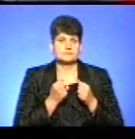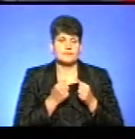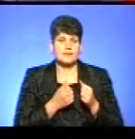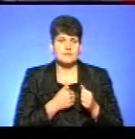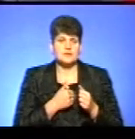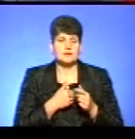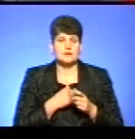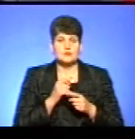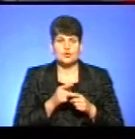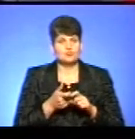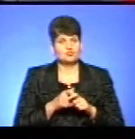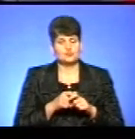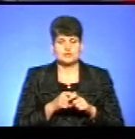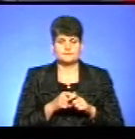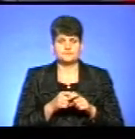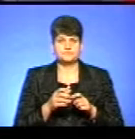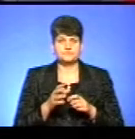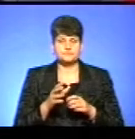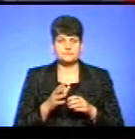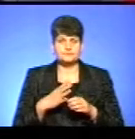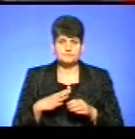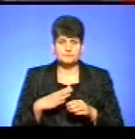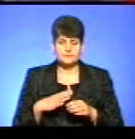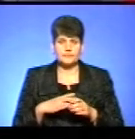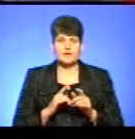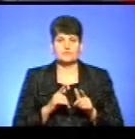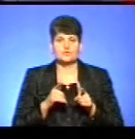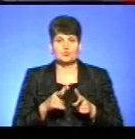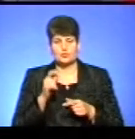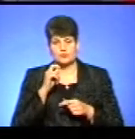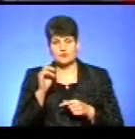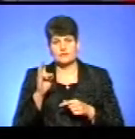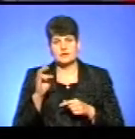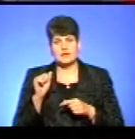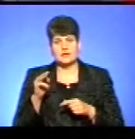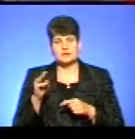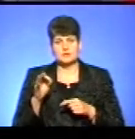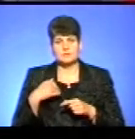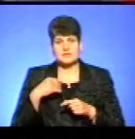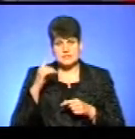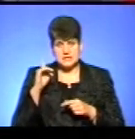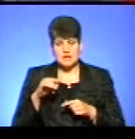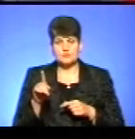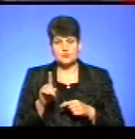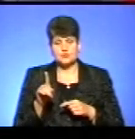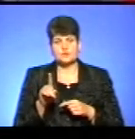на нього дуже сильно розраховуємо також з приходом, з вступом України до НАТО, тому що ми вже знаємо, що таке